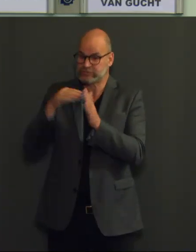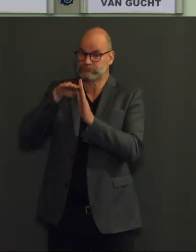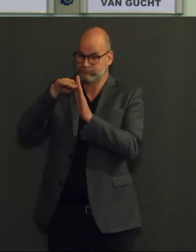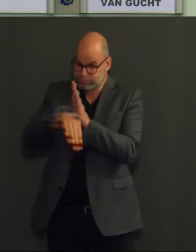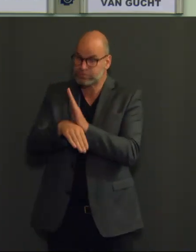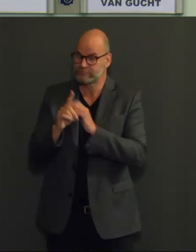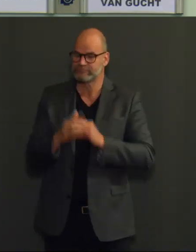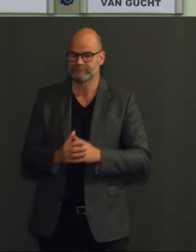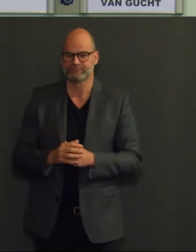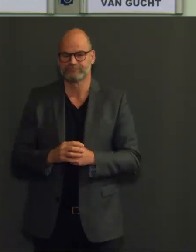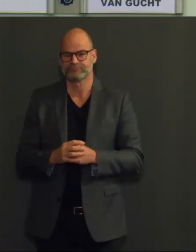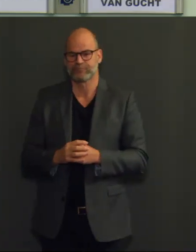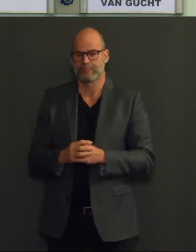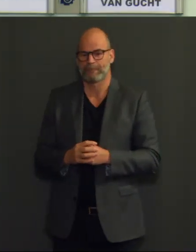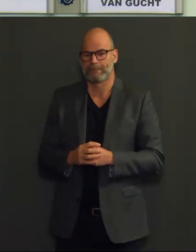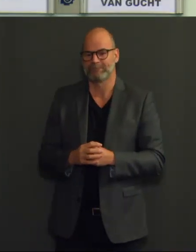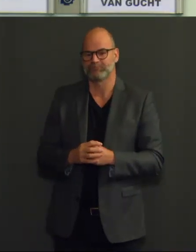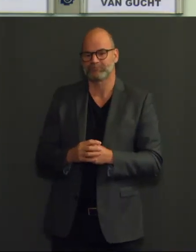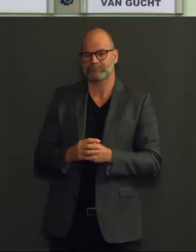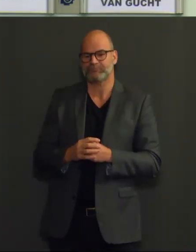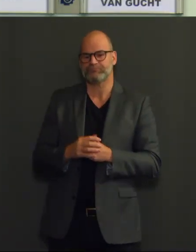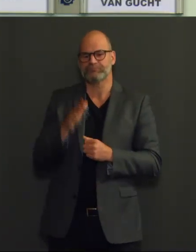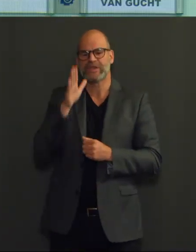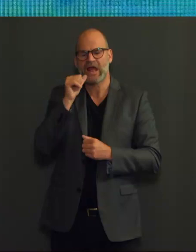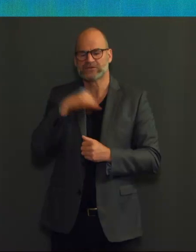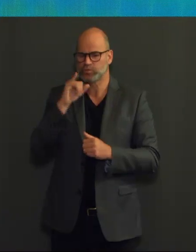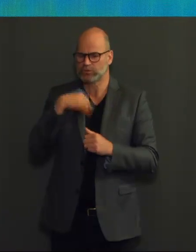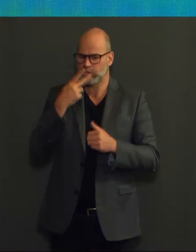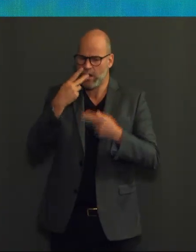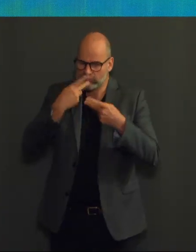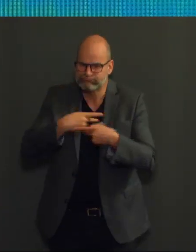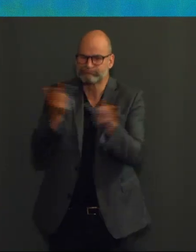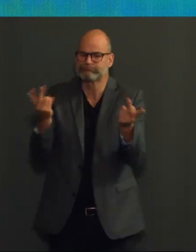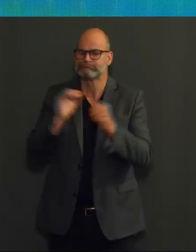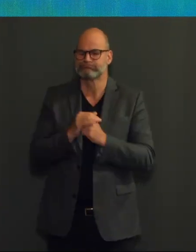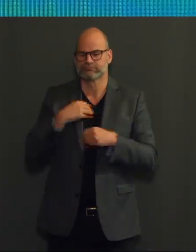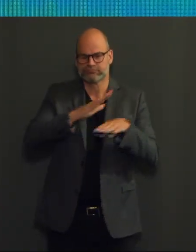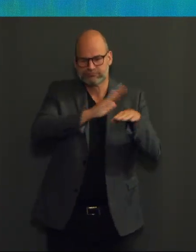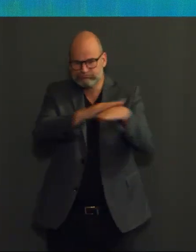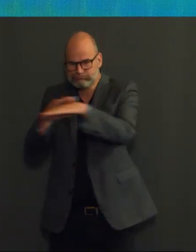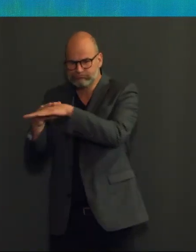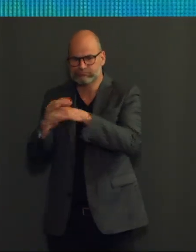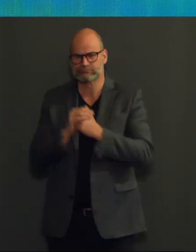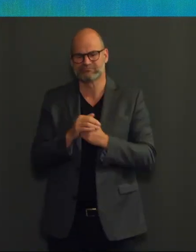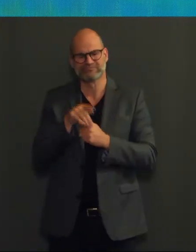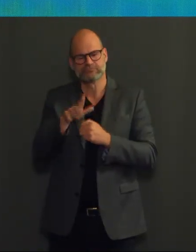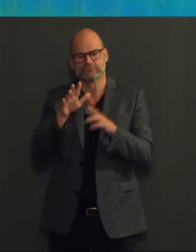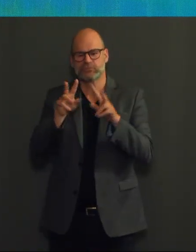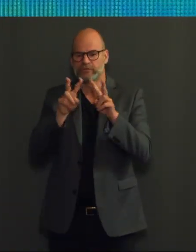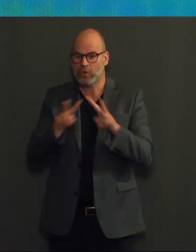En tenslotte zouden we nog een oproep willen lanceren tot voorzichtigheid na uw vaccinatie.